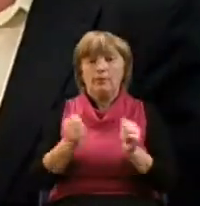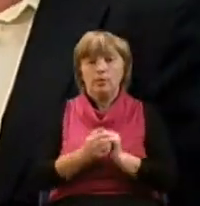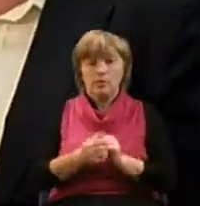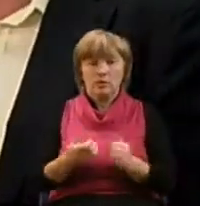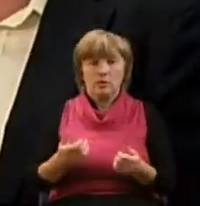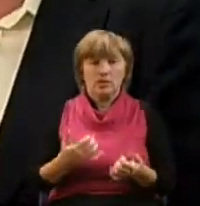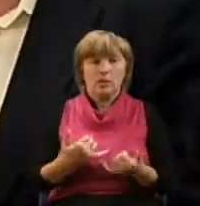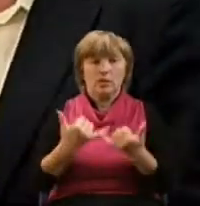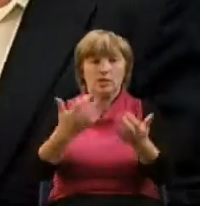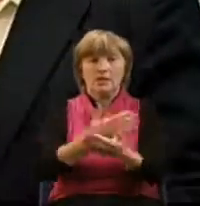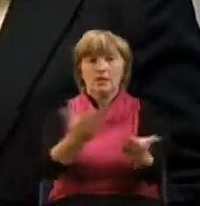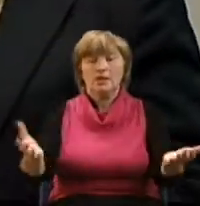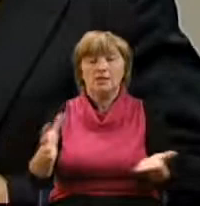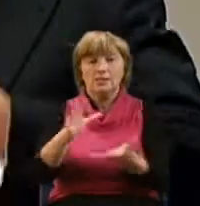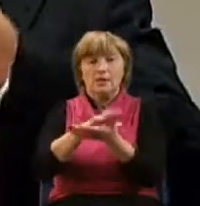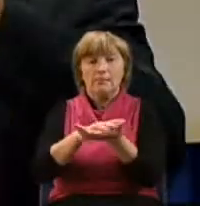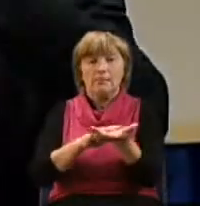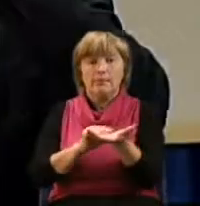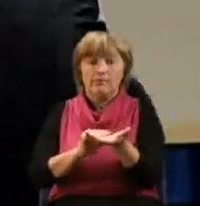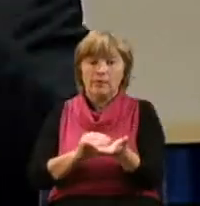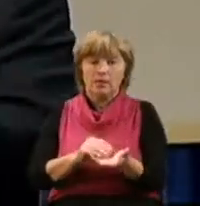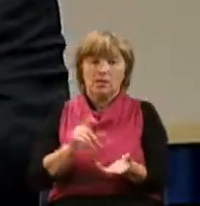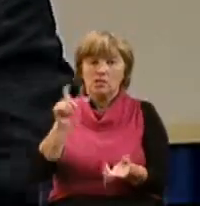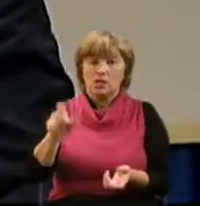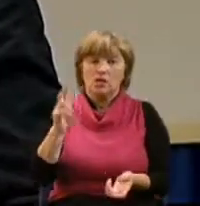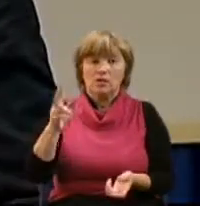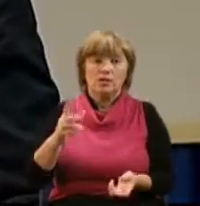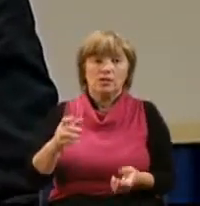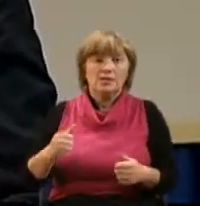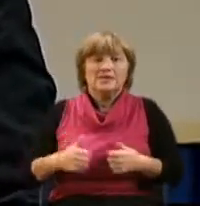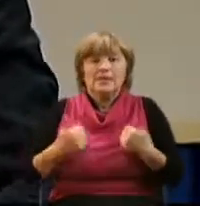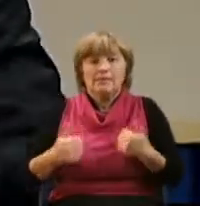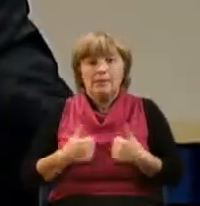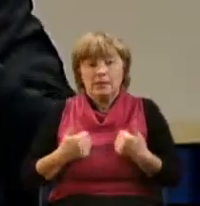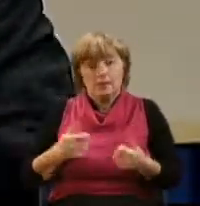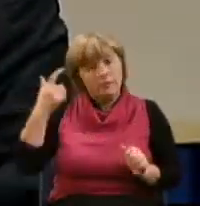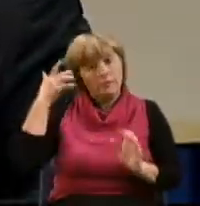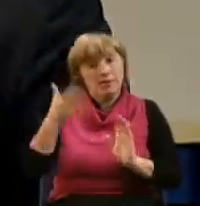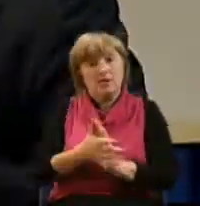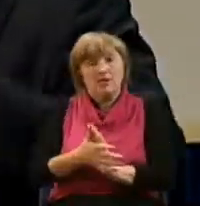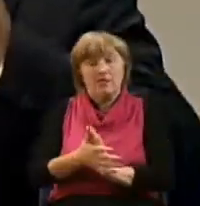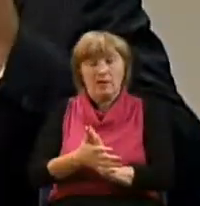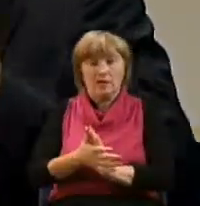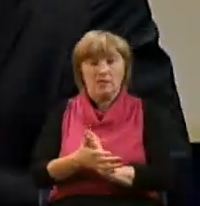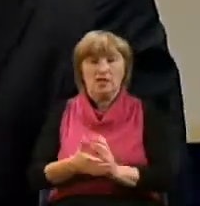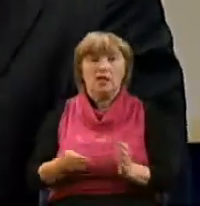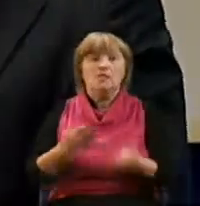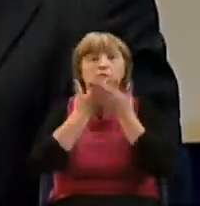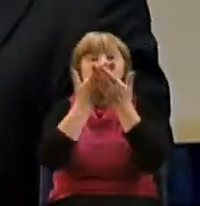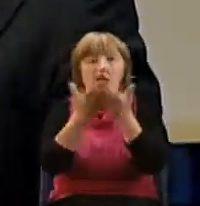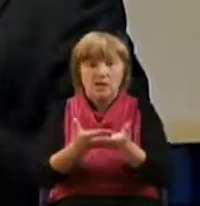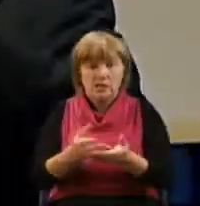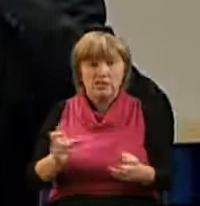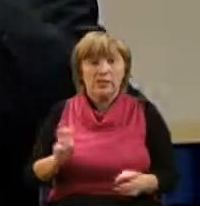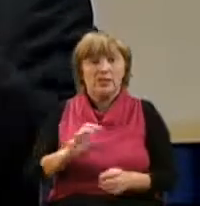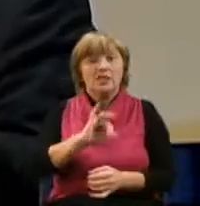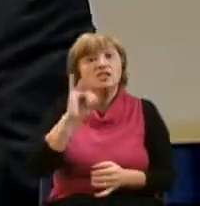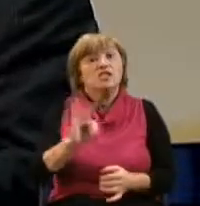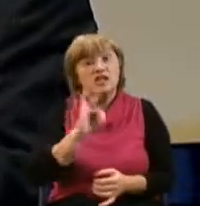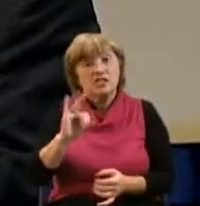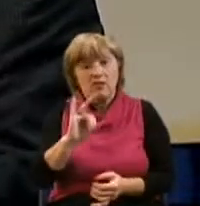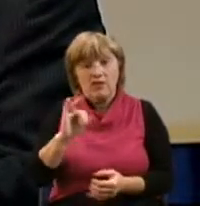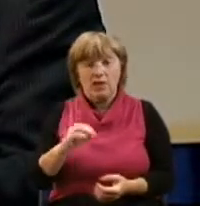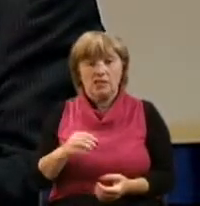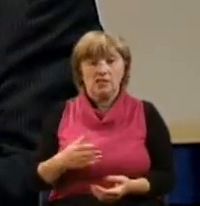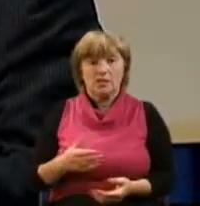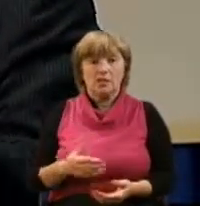примером. Человека, который стремился познавать истину, который спрашивал, который интересовался, который задавал